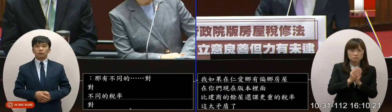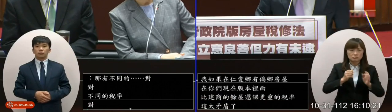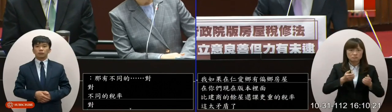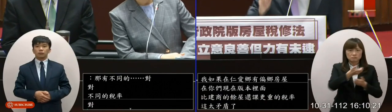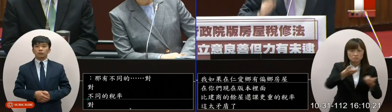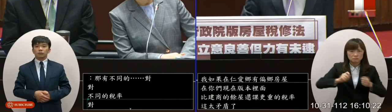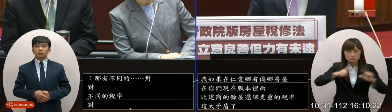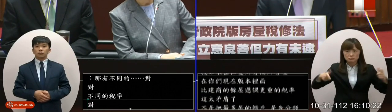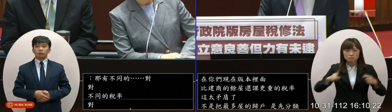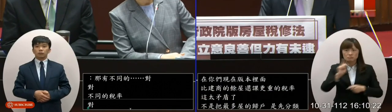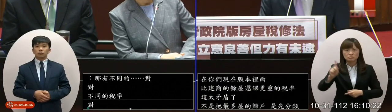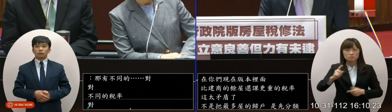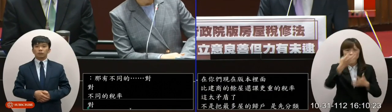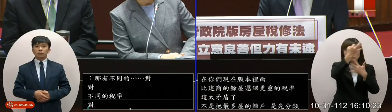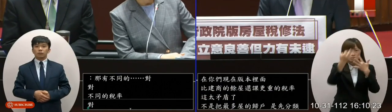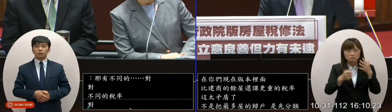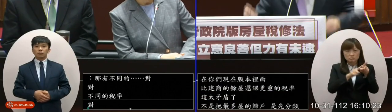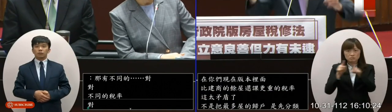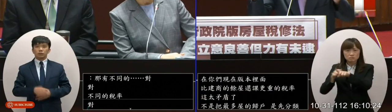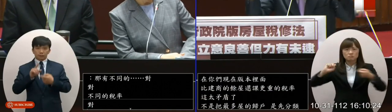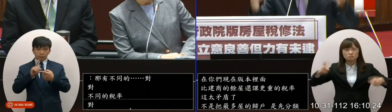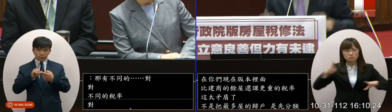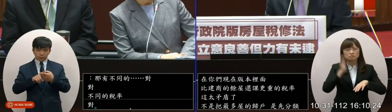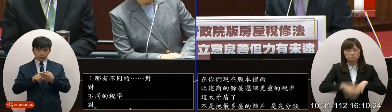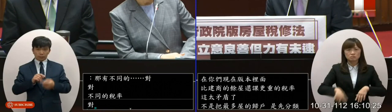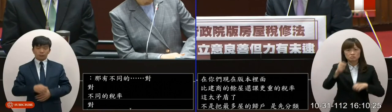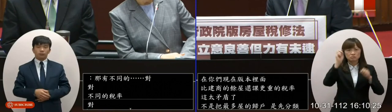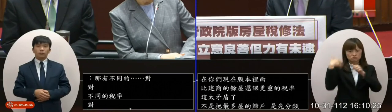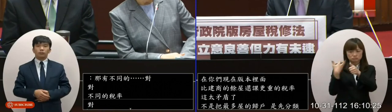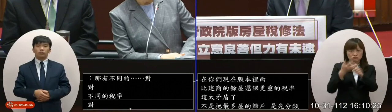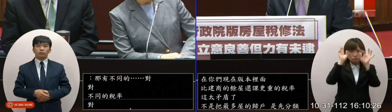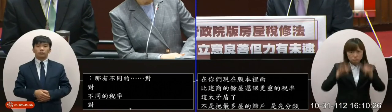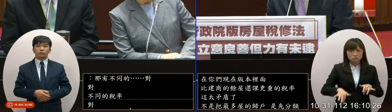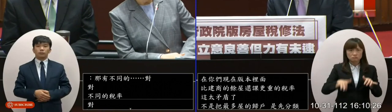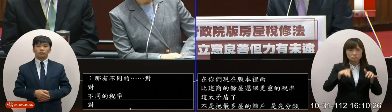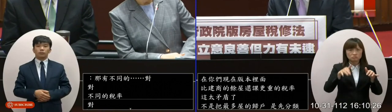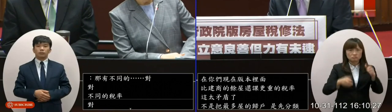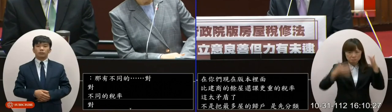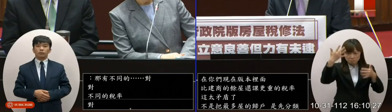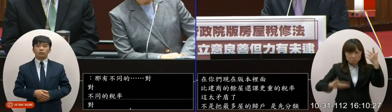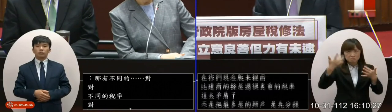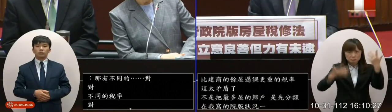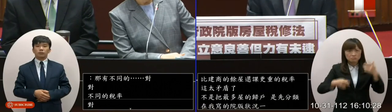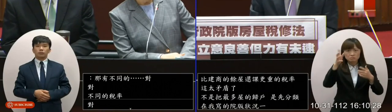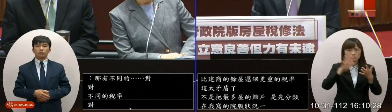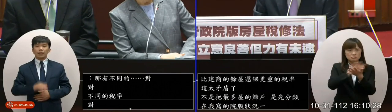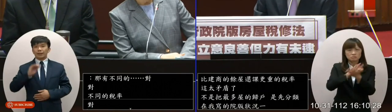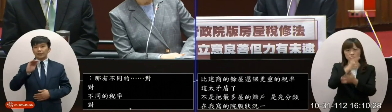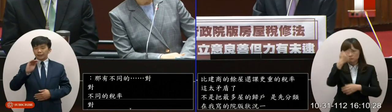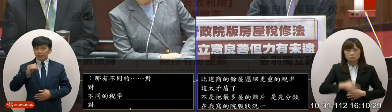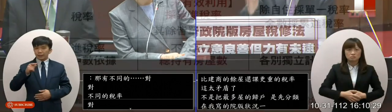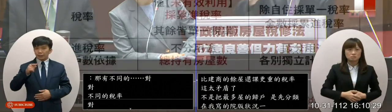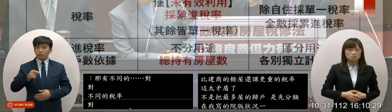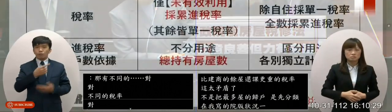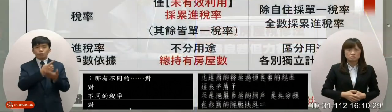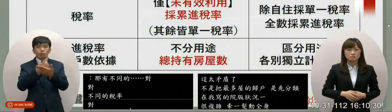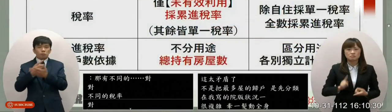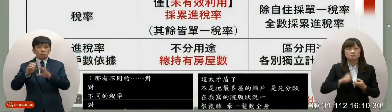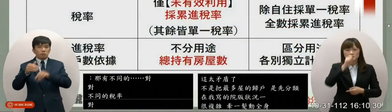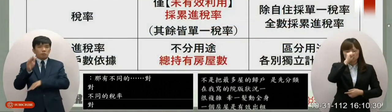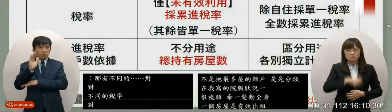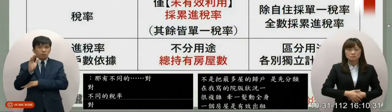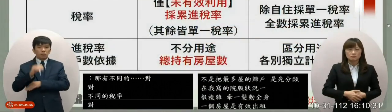就會產生什麼個別機率適用不一樣啊對你那個現場系統跑起來真的非常的亂然後但是因為不同的縣市